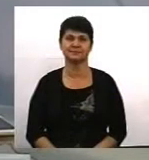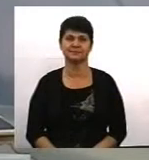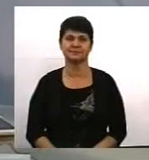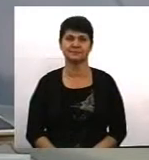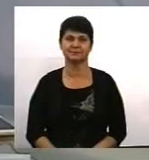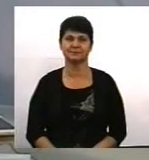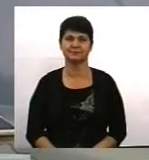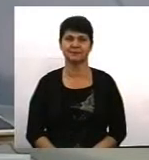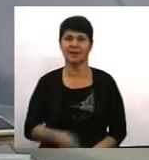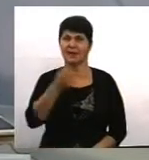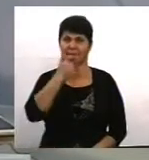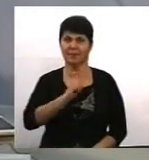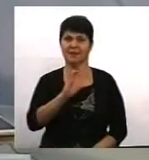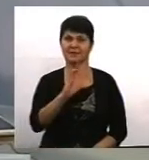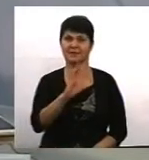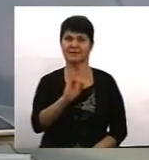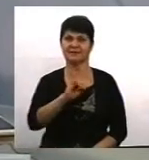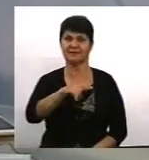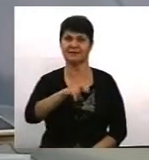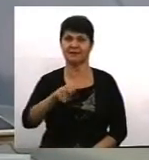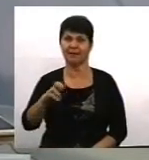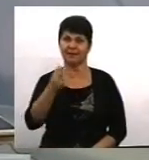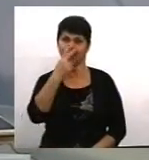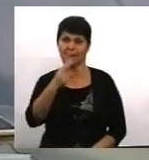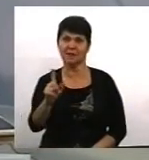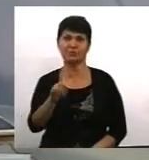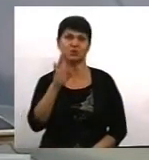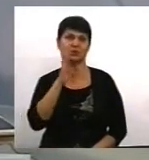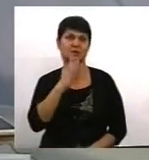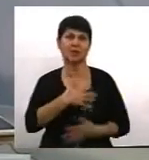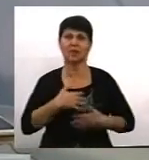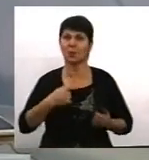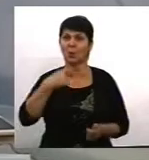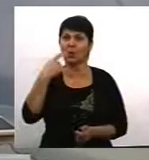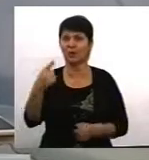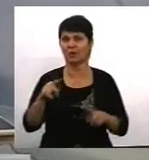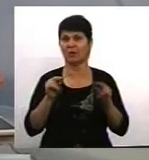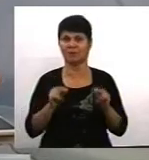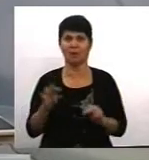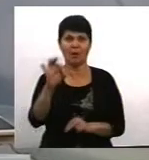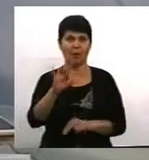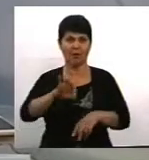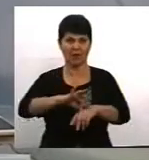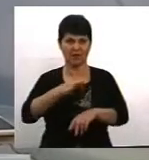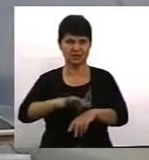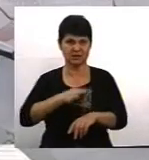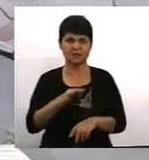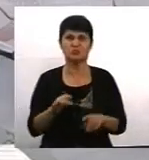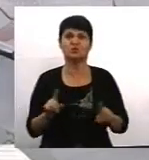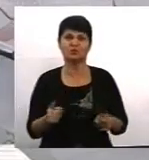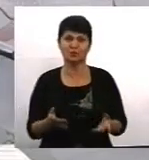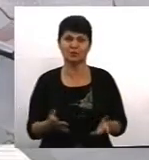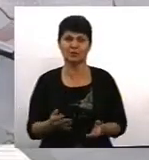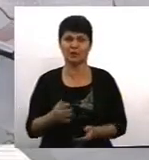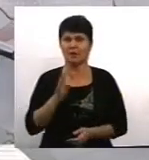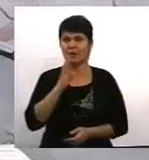Отже, пані Світлана, ми бачимо у сюжеті, що жінки не хочуть говорити відкрито про насилля. Чому? Ну, вони і не